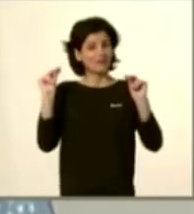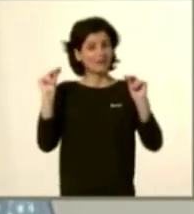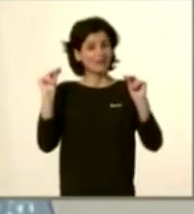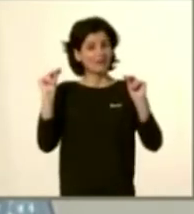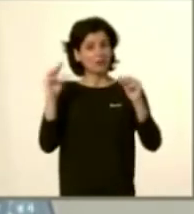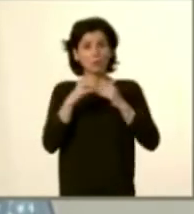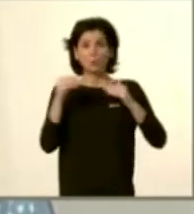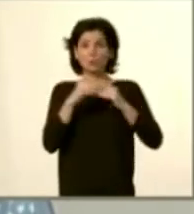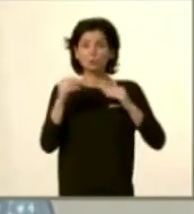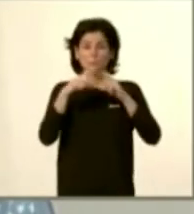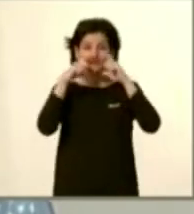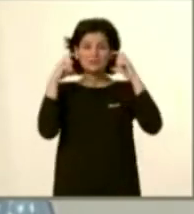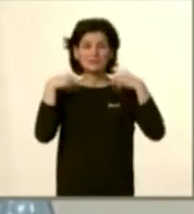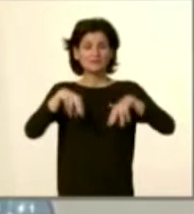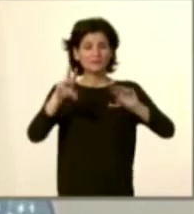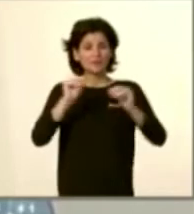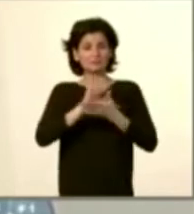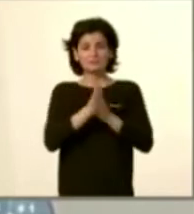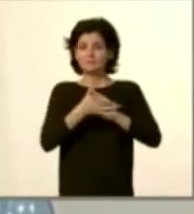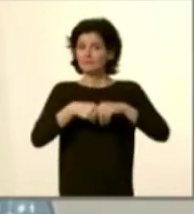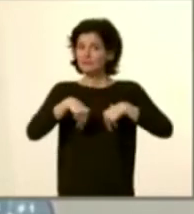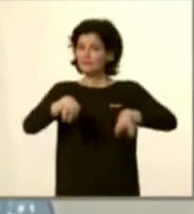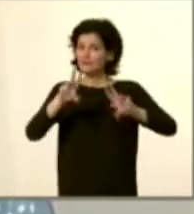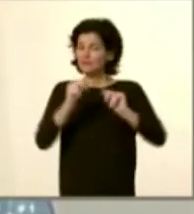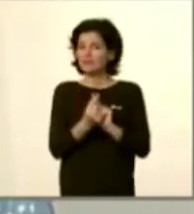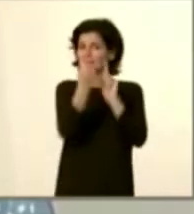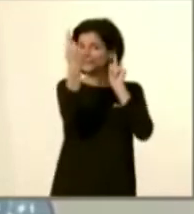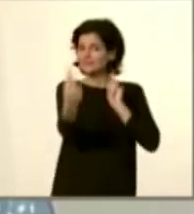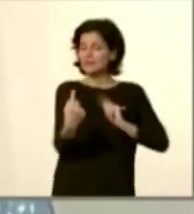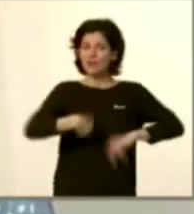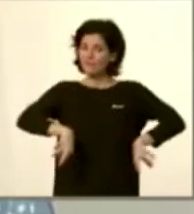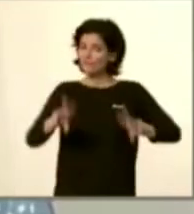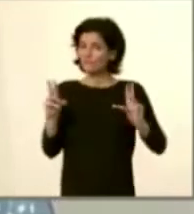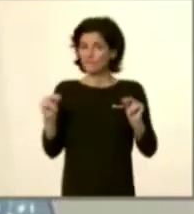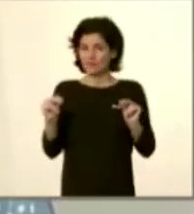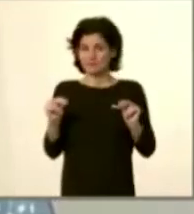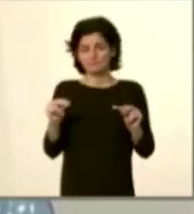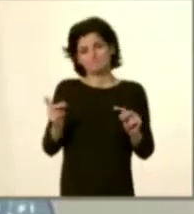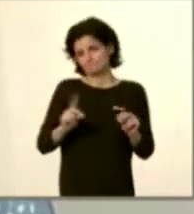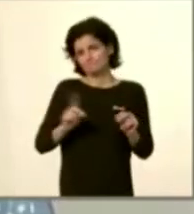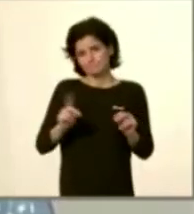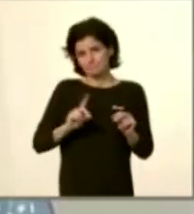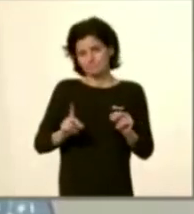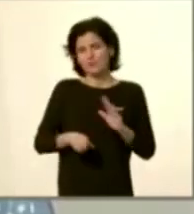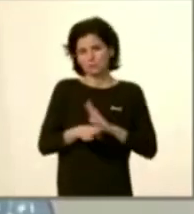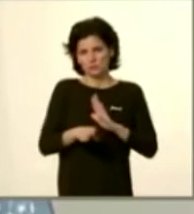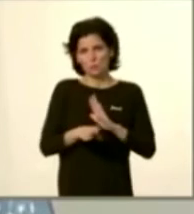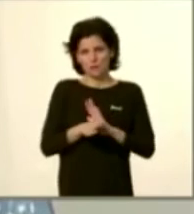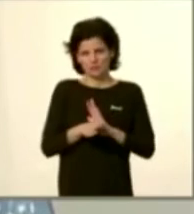'ús, de les mascaretes, higiene de mans, distància social i tot això que ara mateix encara